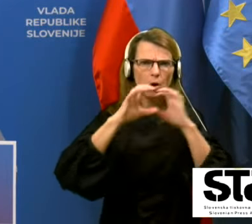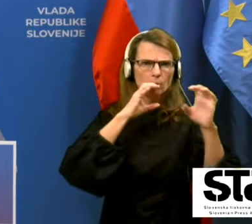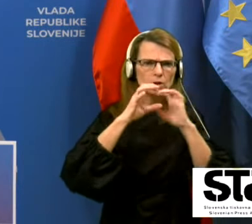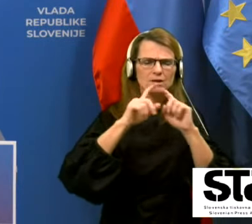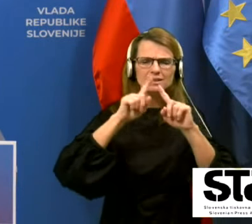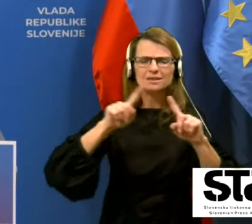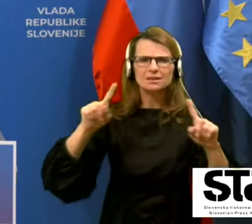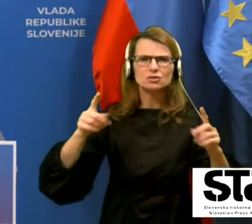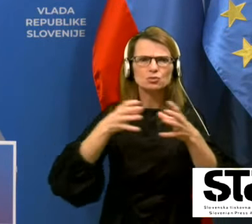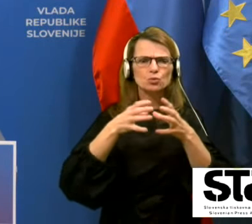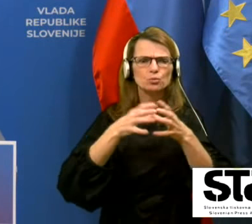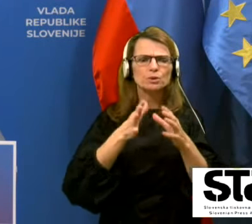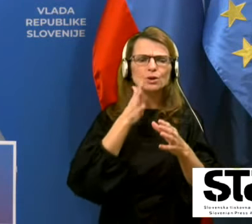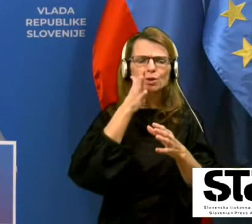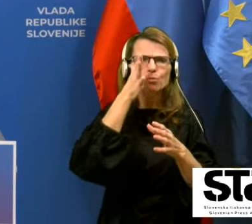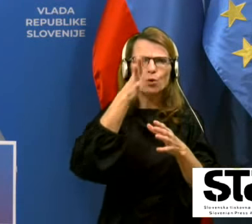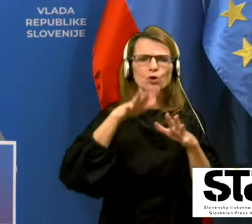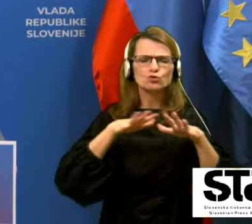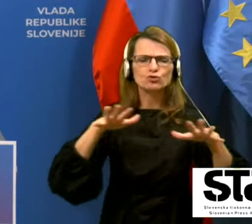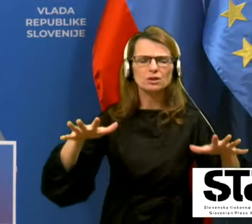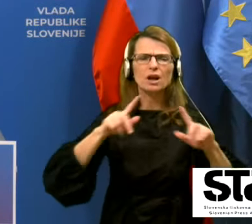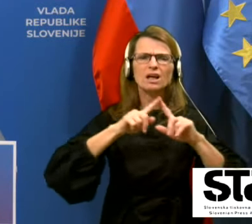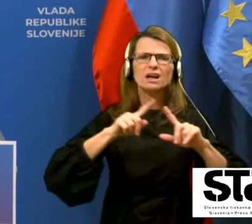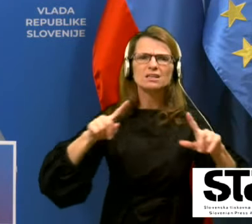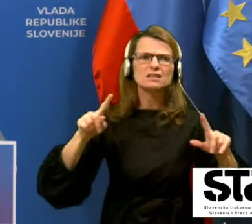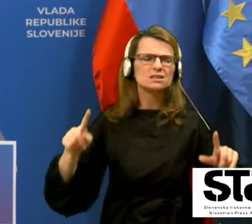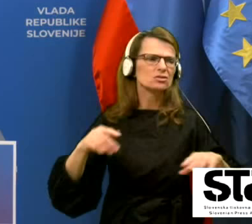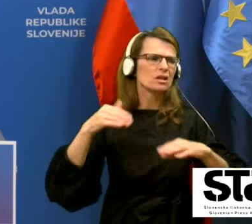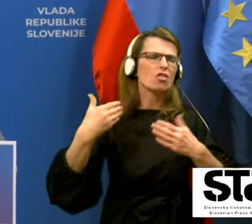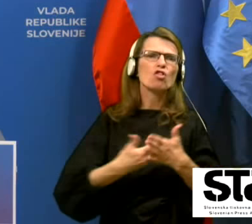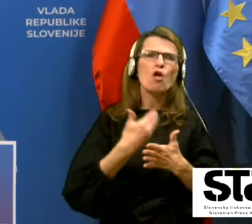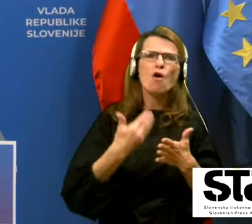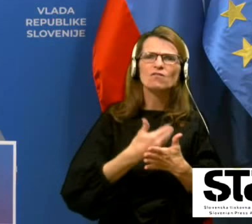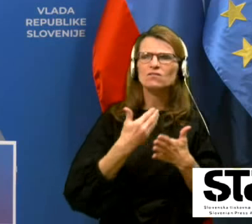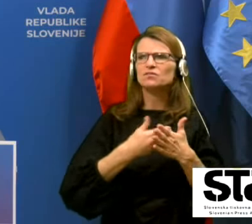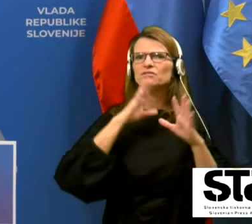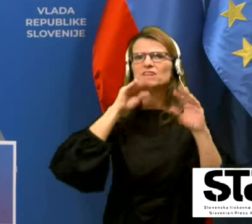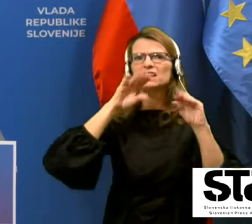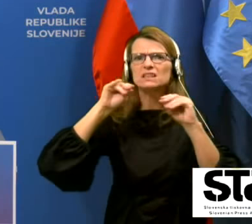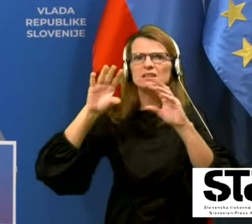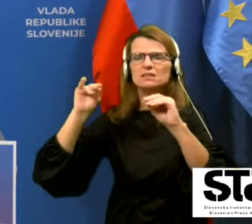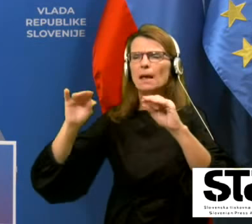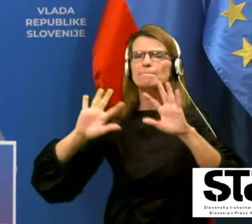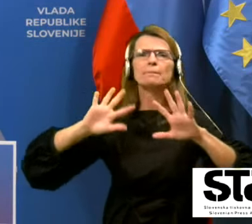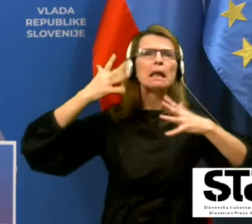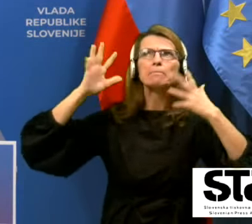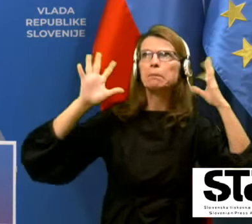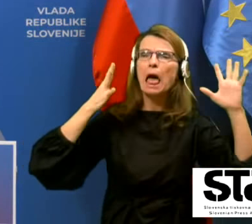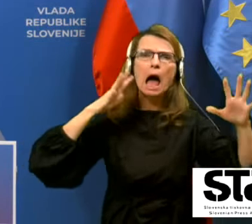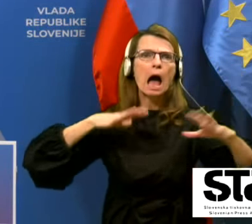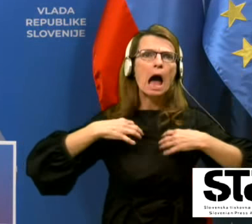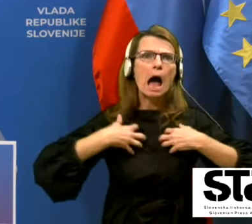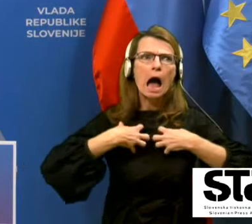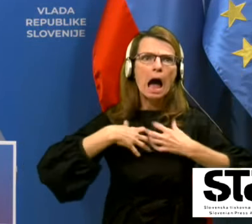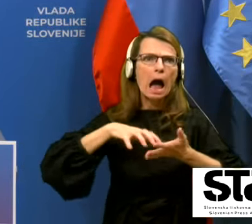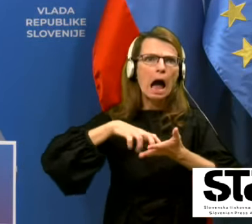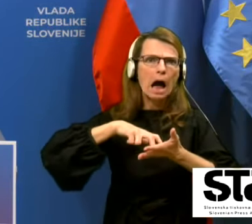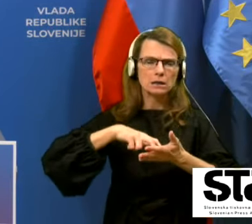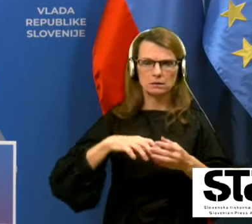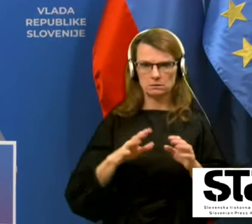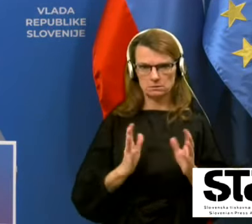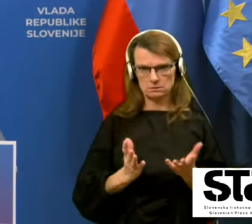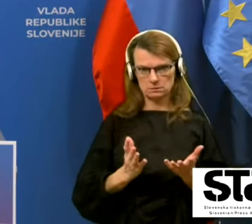skupin, ki bojo širile razne novice, razne preplahe o cepljenju. Še enkrat, o cepivu, je varno in učinkovito.